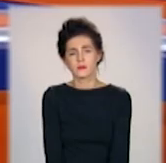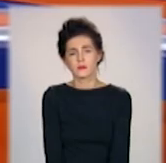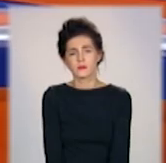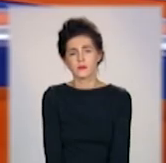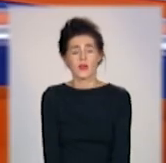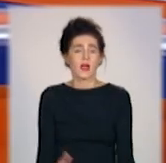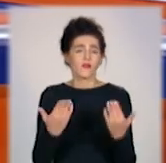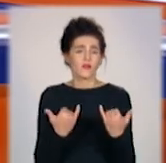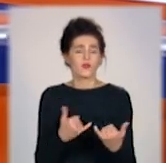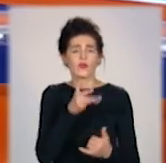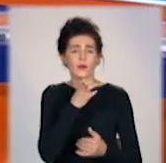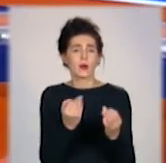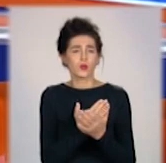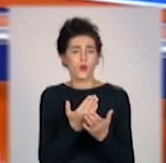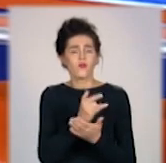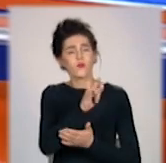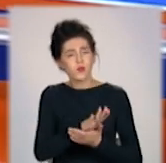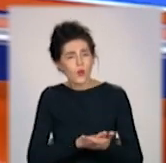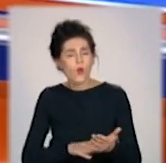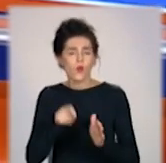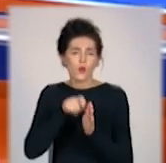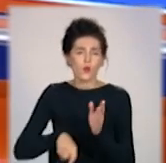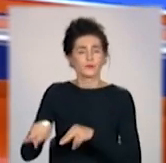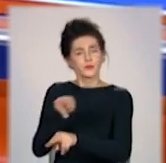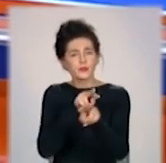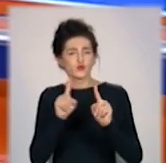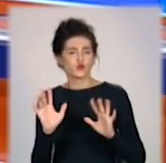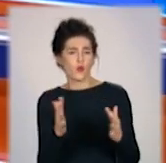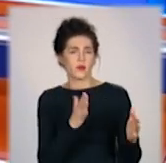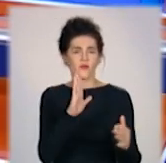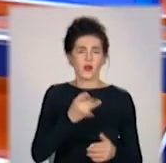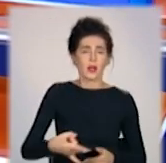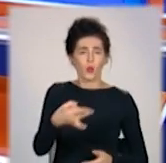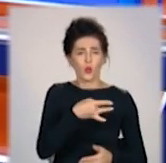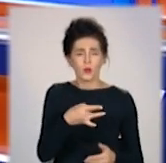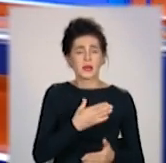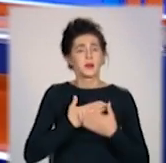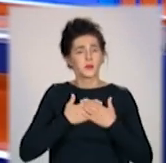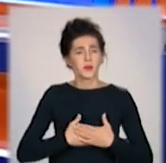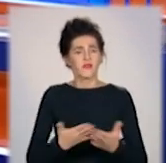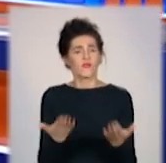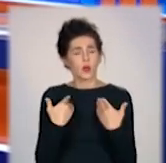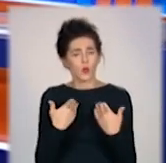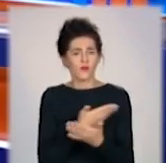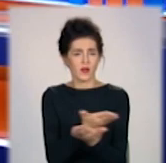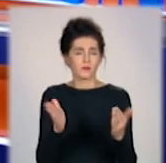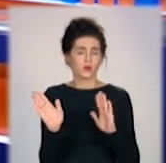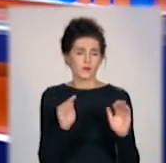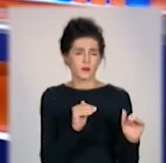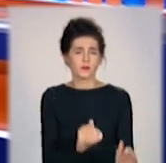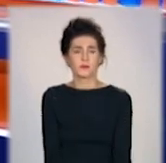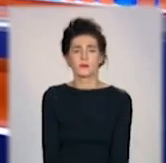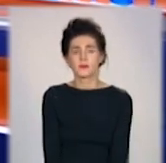Время новостей Донбаса продовжує відстежувати події в регіоні. Всім приємних вихідних, на все добре.